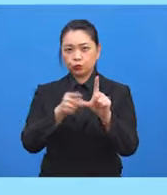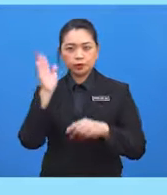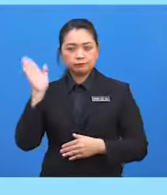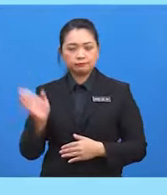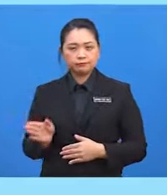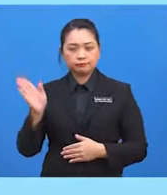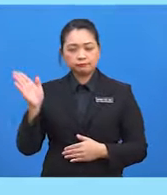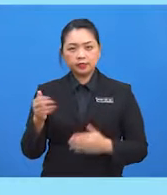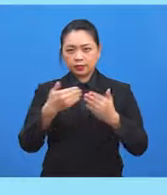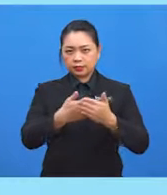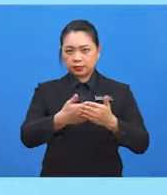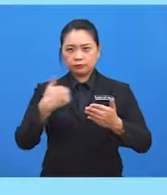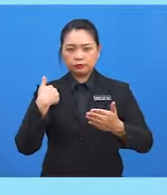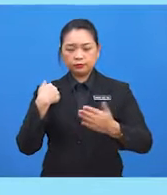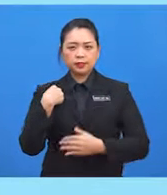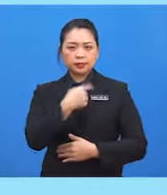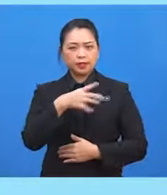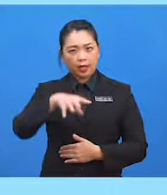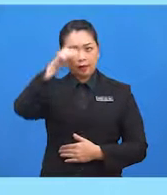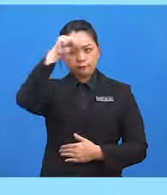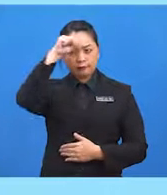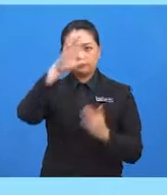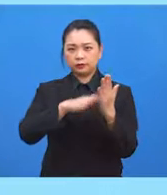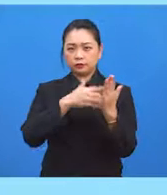sebelum menghafal jadual.